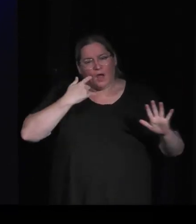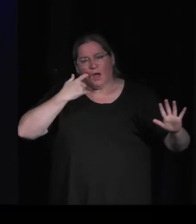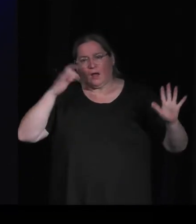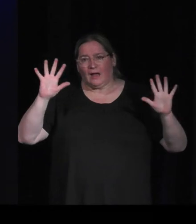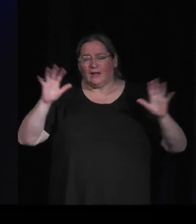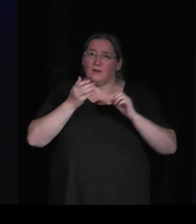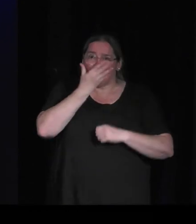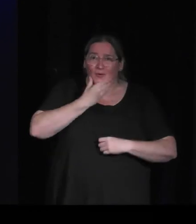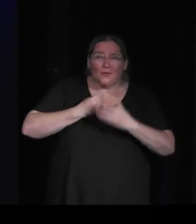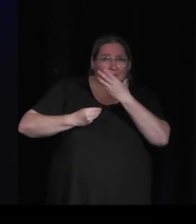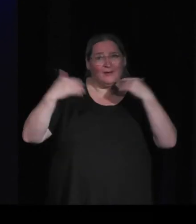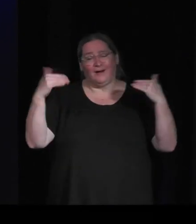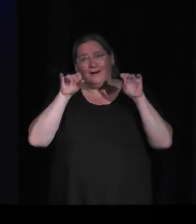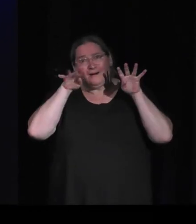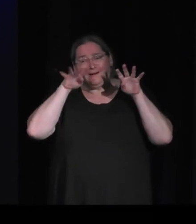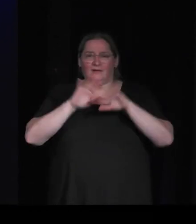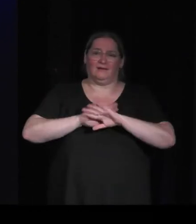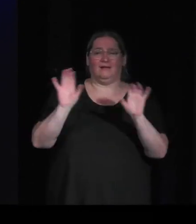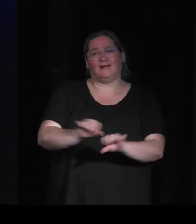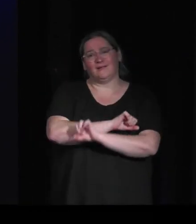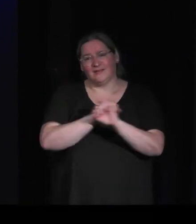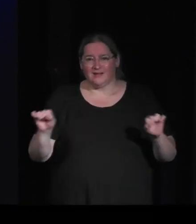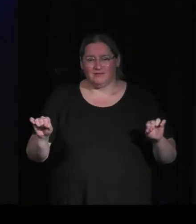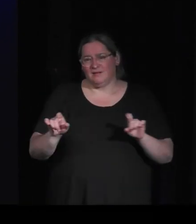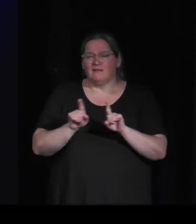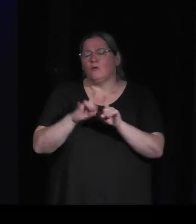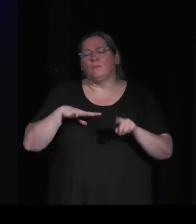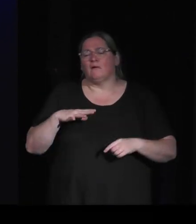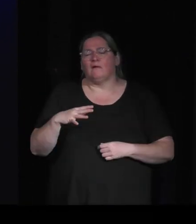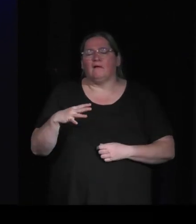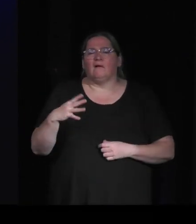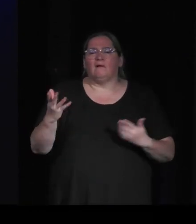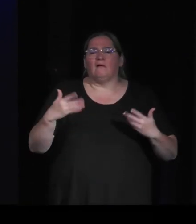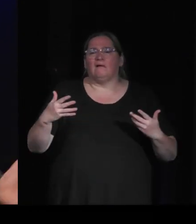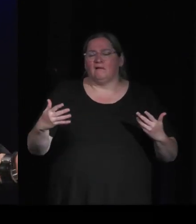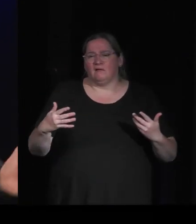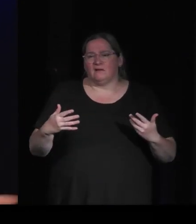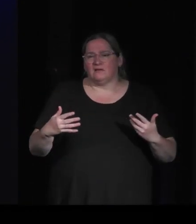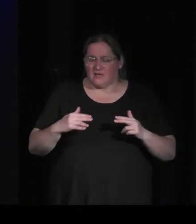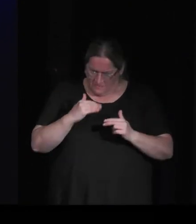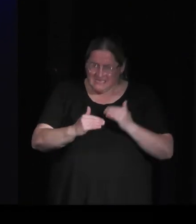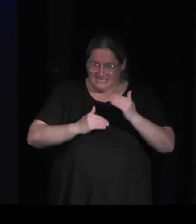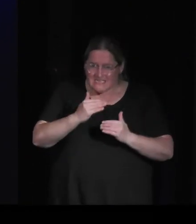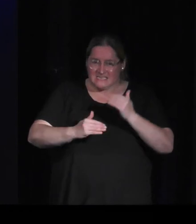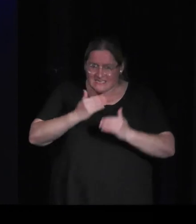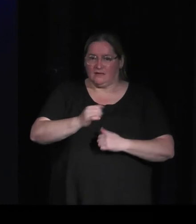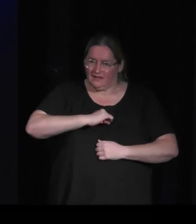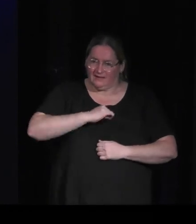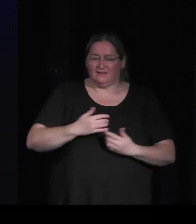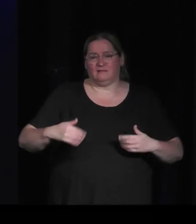dans un émerveillement qui va effacer tous les niveaux enchaînés que travaillent les game designers